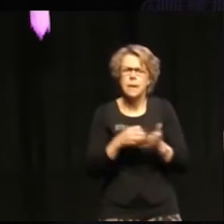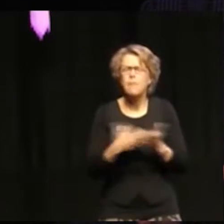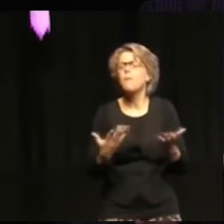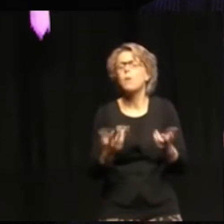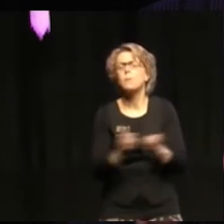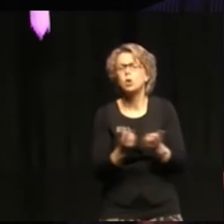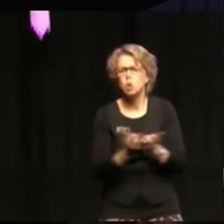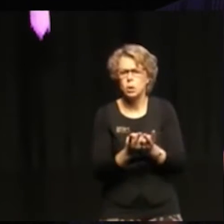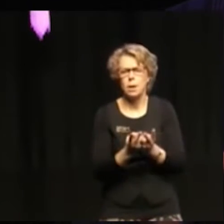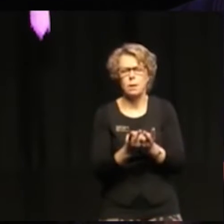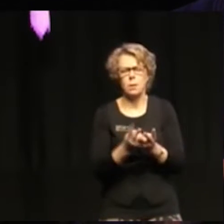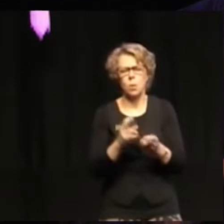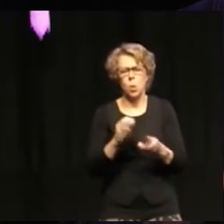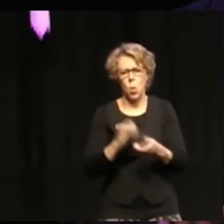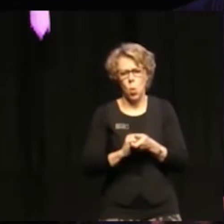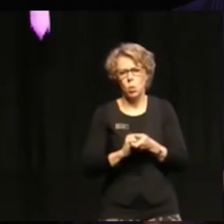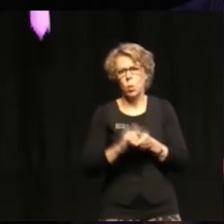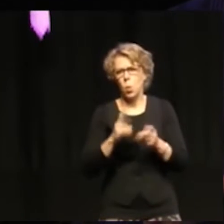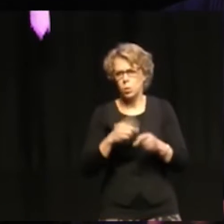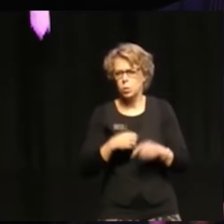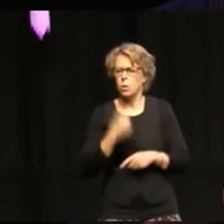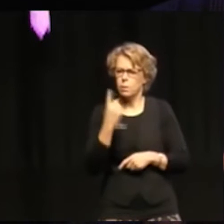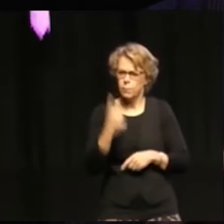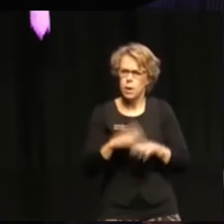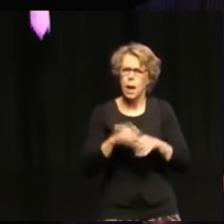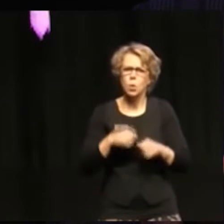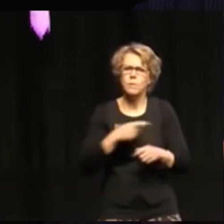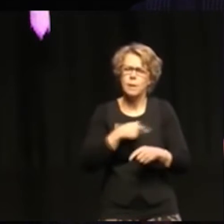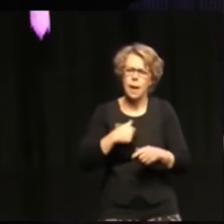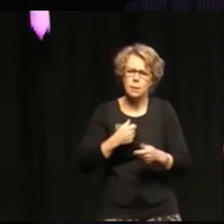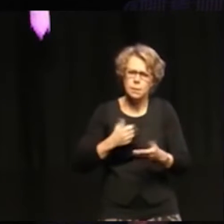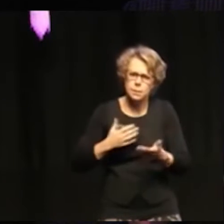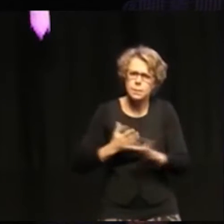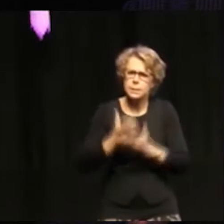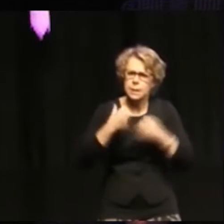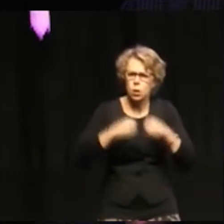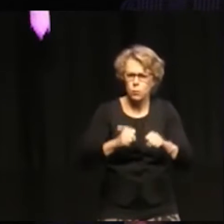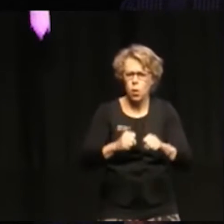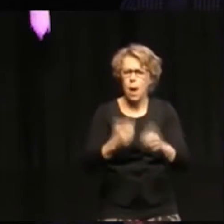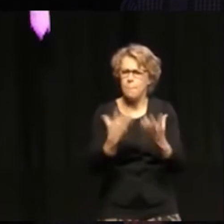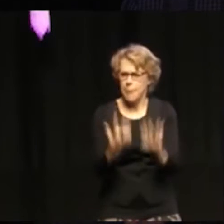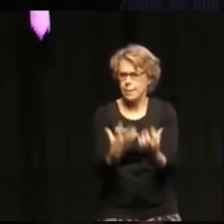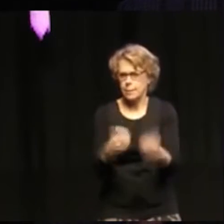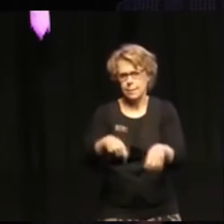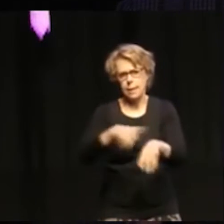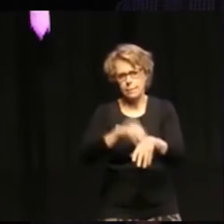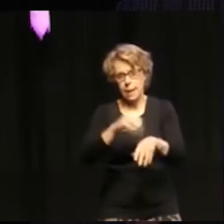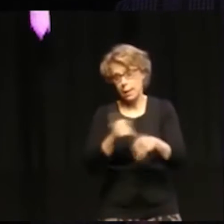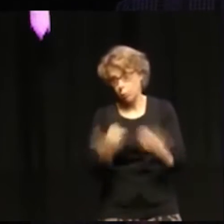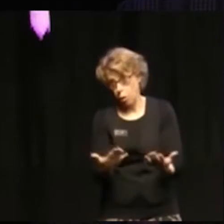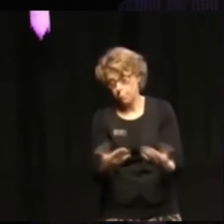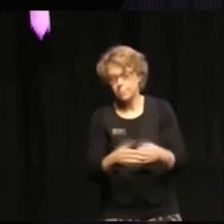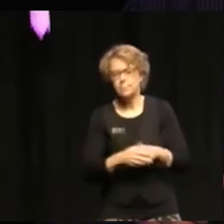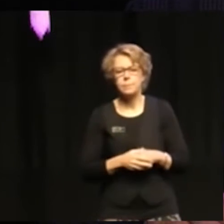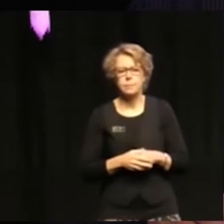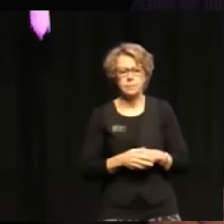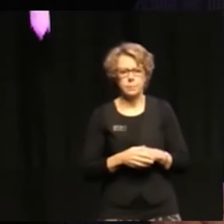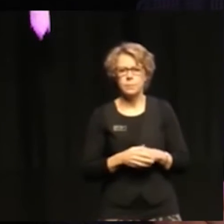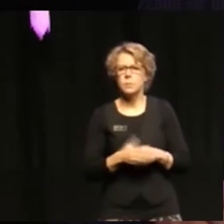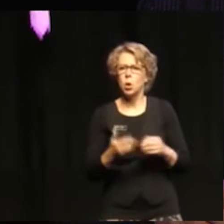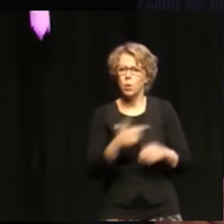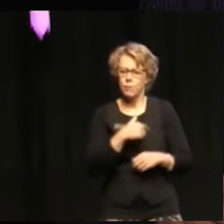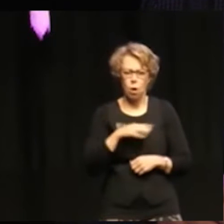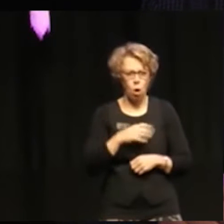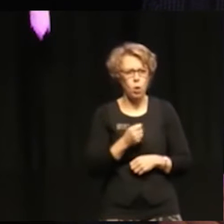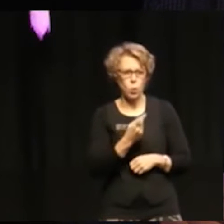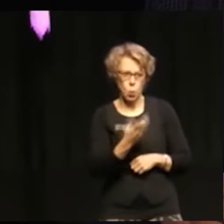framförallt hur det genomförs i praktiken i Sverige idag. Till vår förfogande har vi en